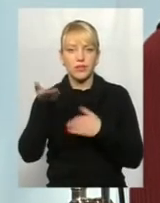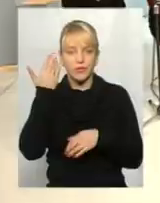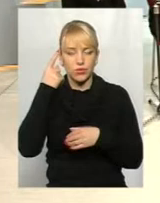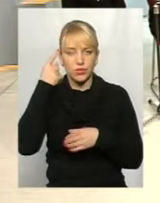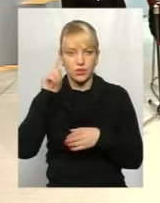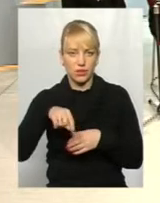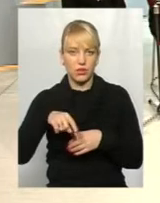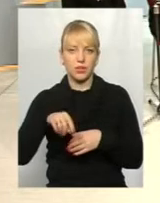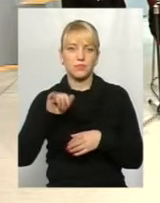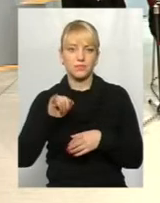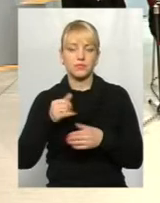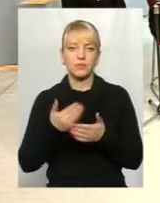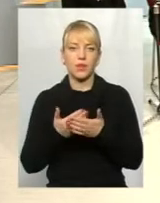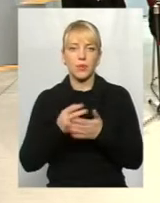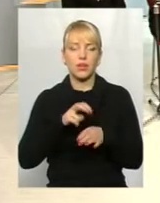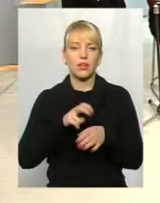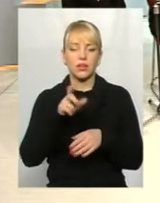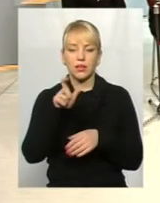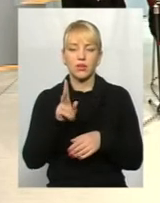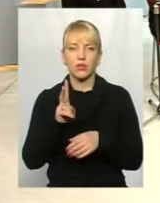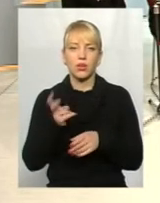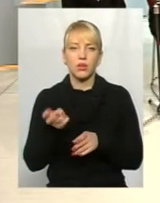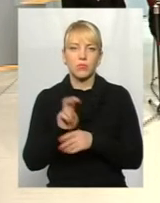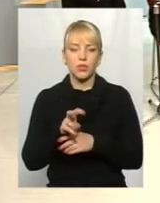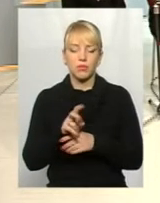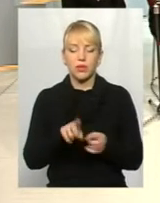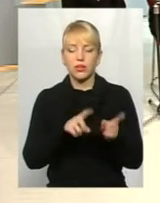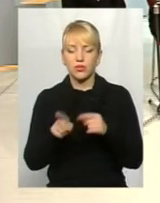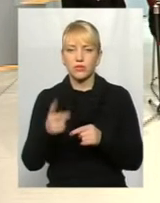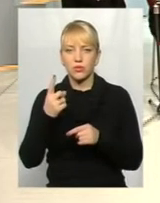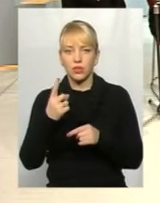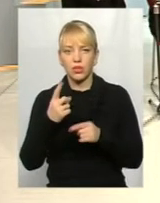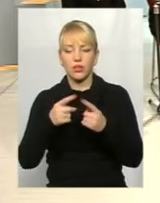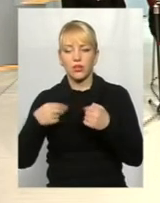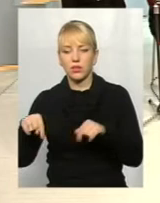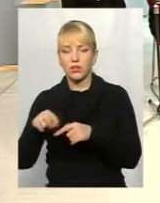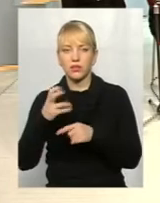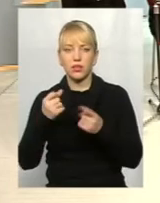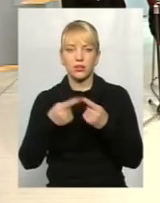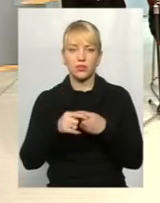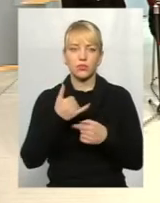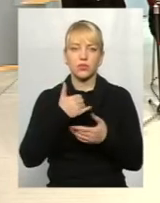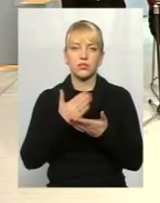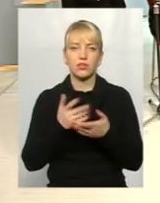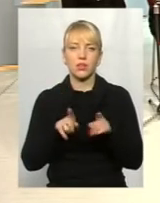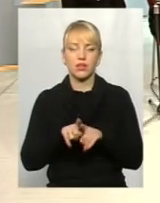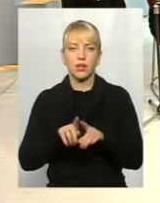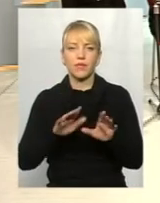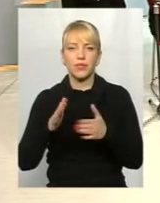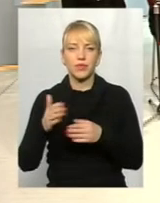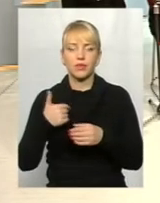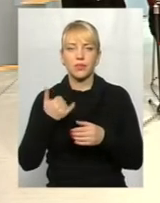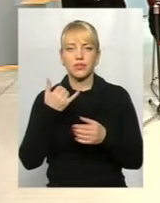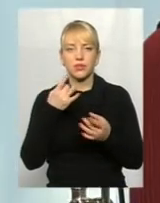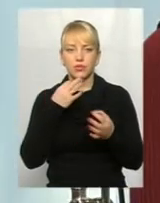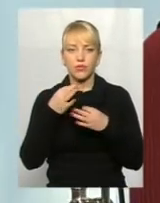раніше, або лікар, який прийшов з однієї дільниці на іншу. Тому є в нас випадки, ми тільки що говорили з